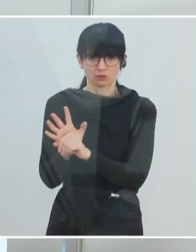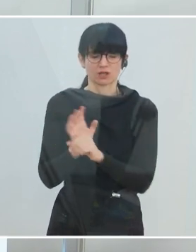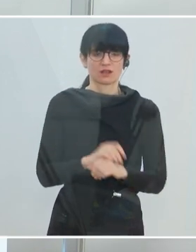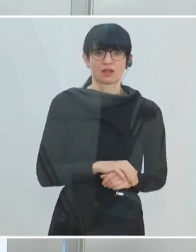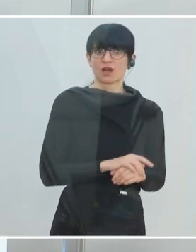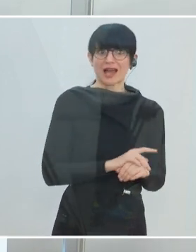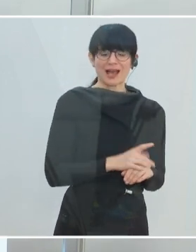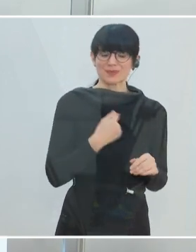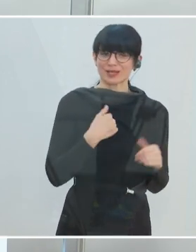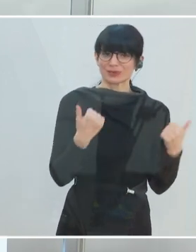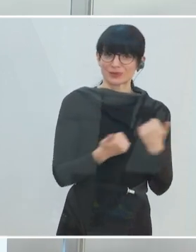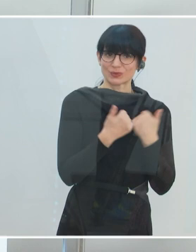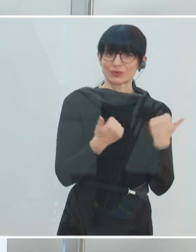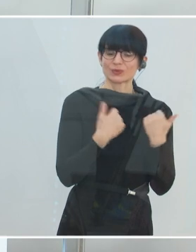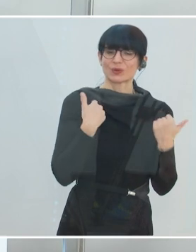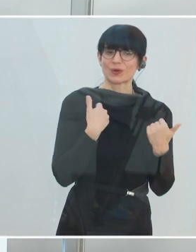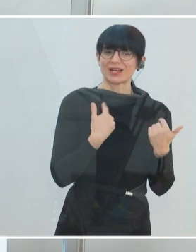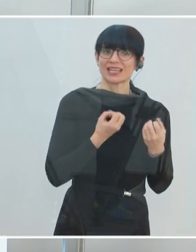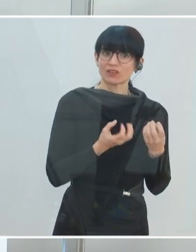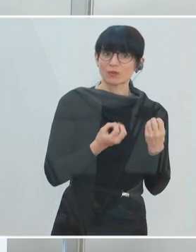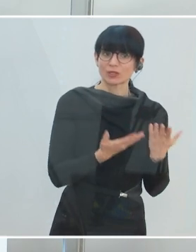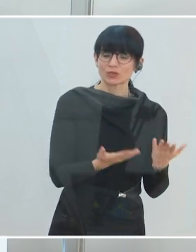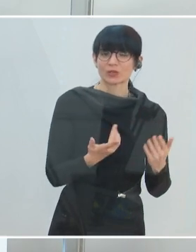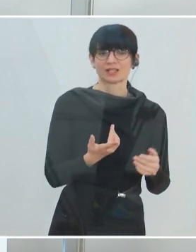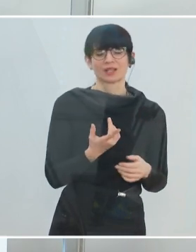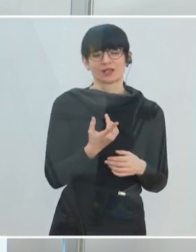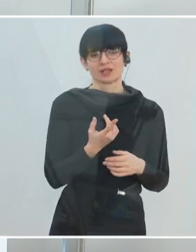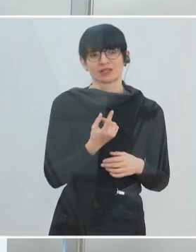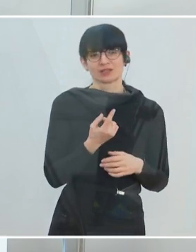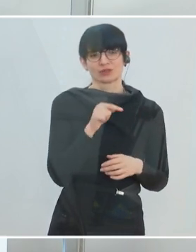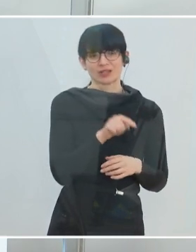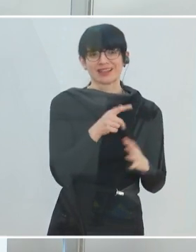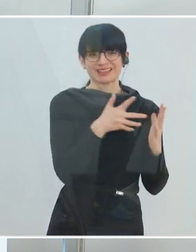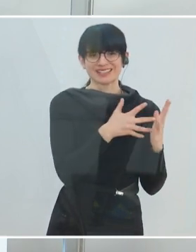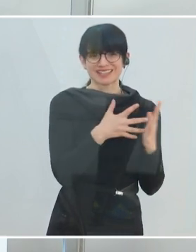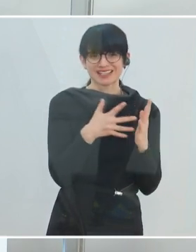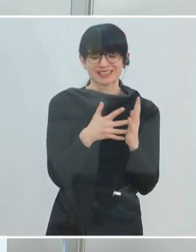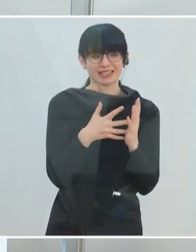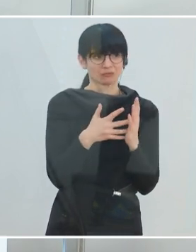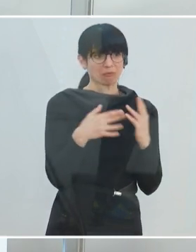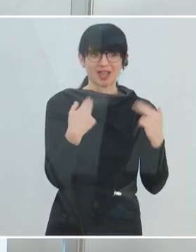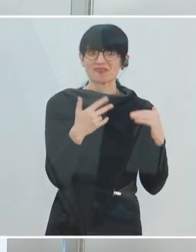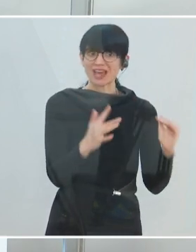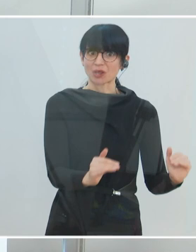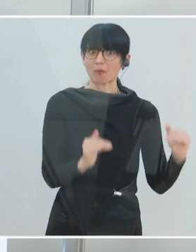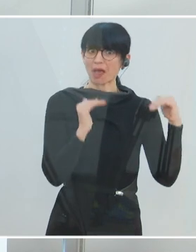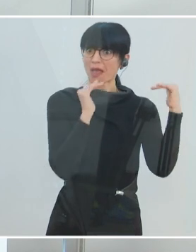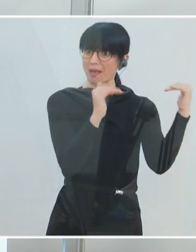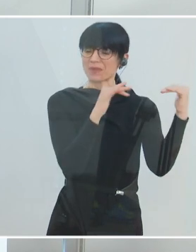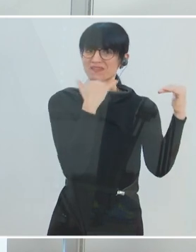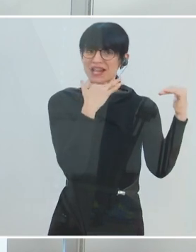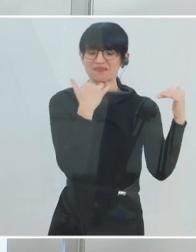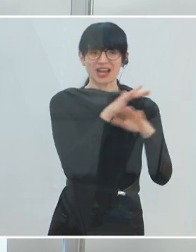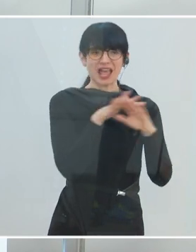großartige Nachricht. Wir bleiben auf einem extrem hohen Niveau, was die Zahl der Testungen betrifft. Österreicherinnen und Österreicher, alle